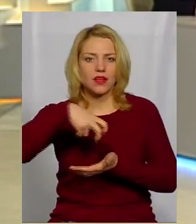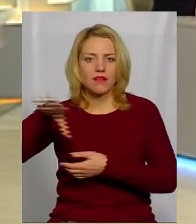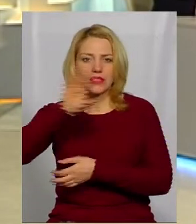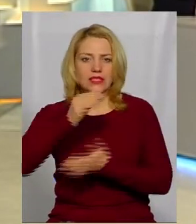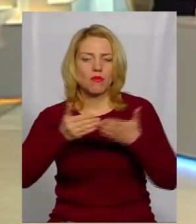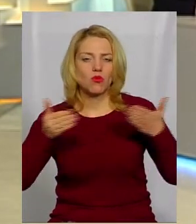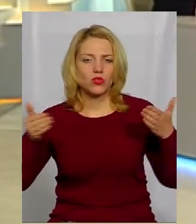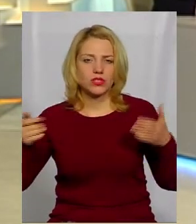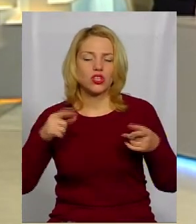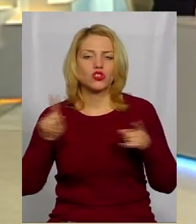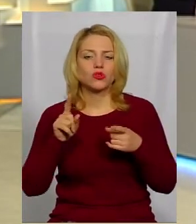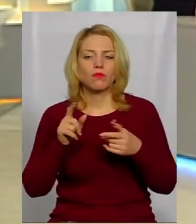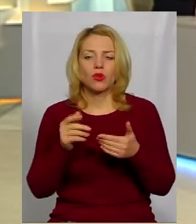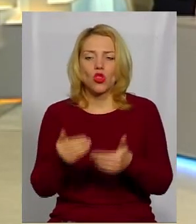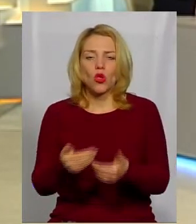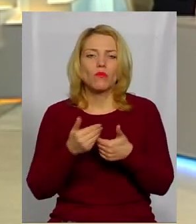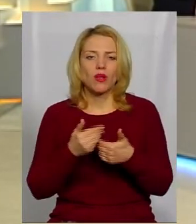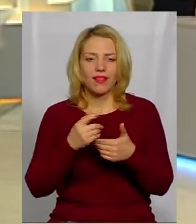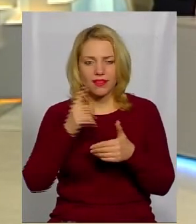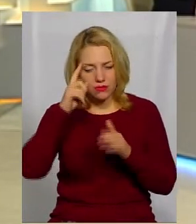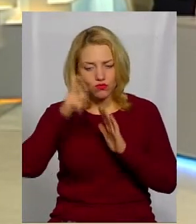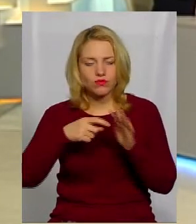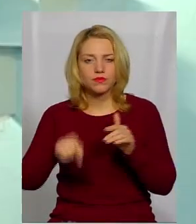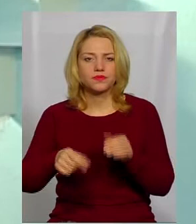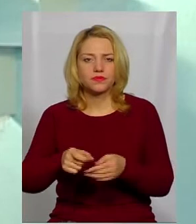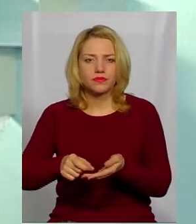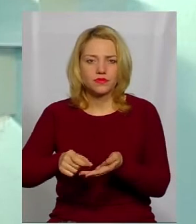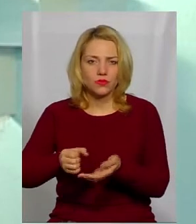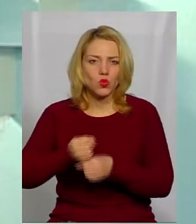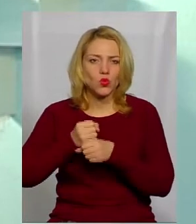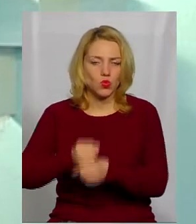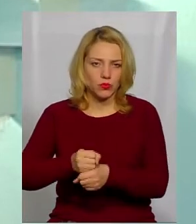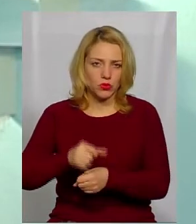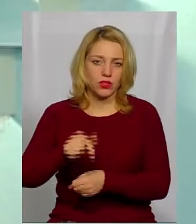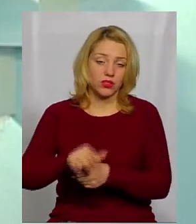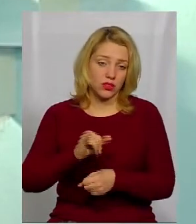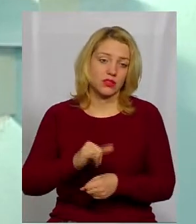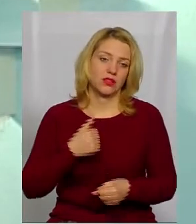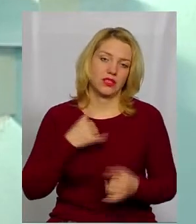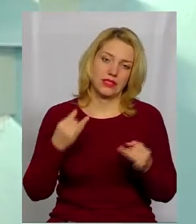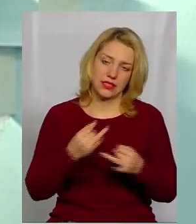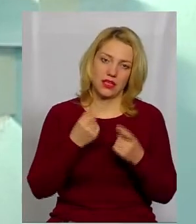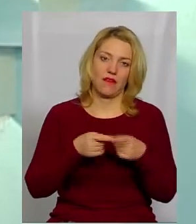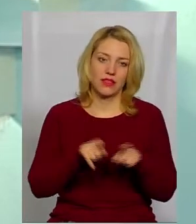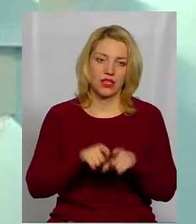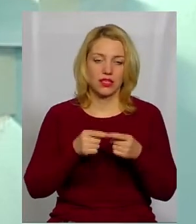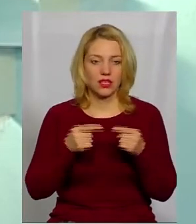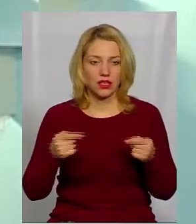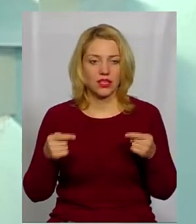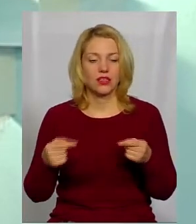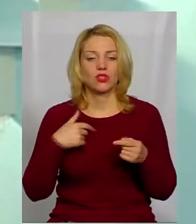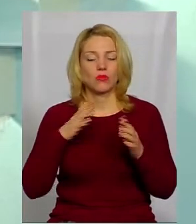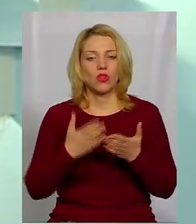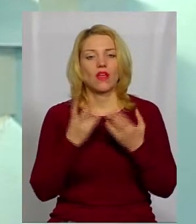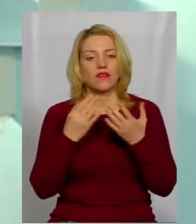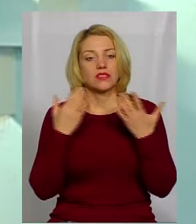атрибутувати. І ось саме такі цікаві, унікальні речі, вони будуть виставлені на нашій оцій виставці.